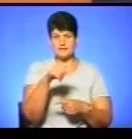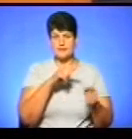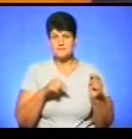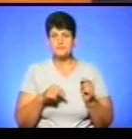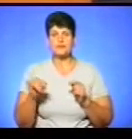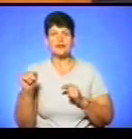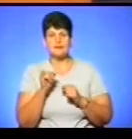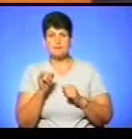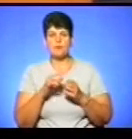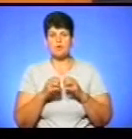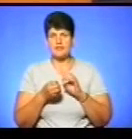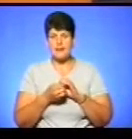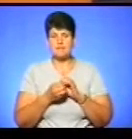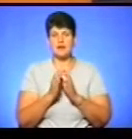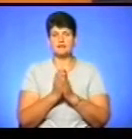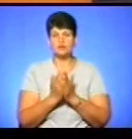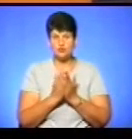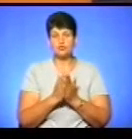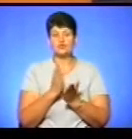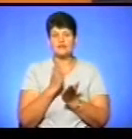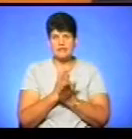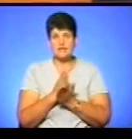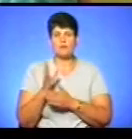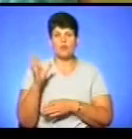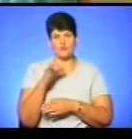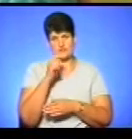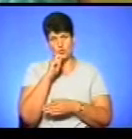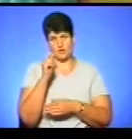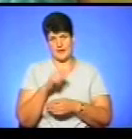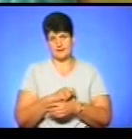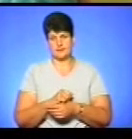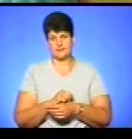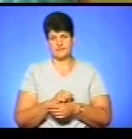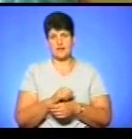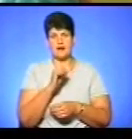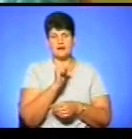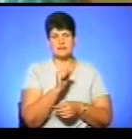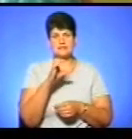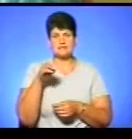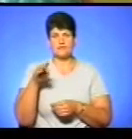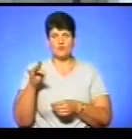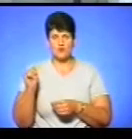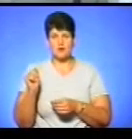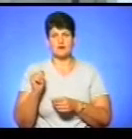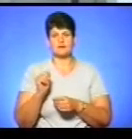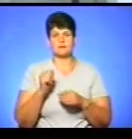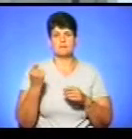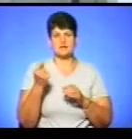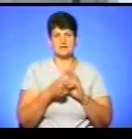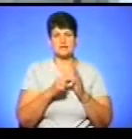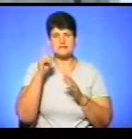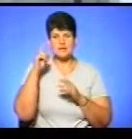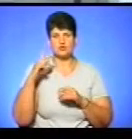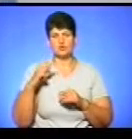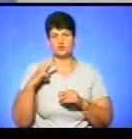І проблема підручників, вона, звичайно, є по всій Україні. Аліна Стефурак, мама першокласниці Каріни, знає, що донечка